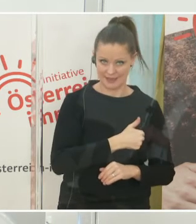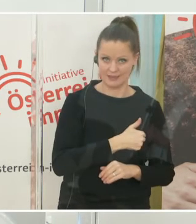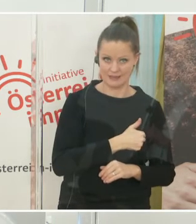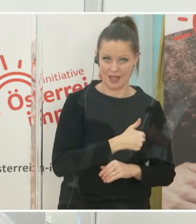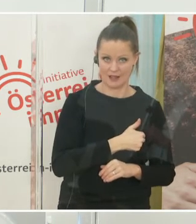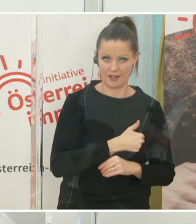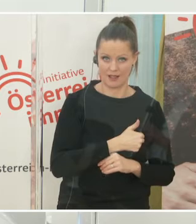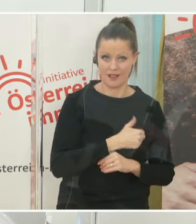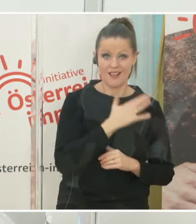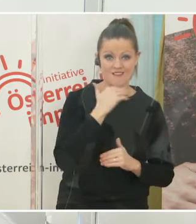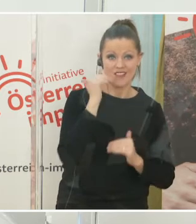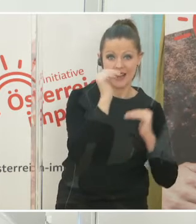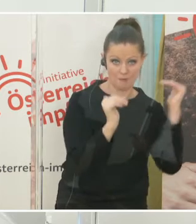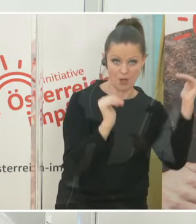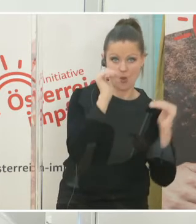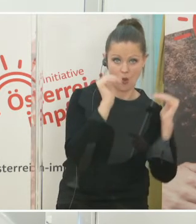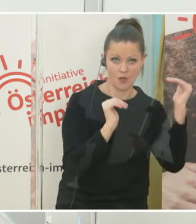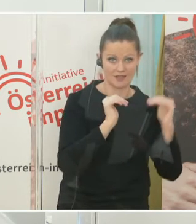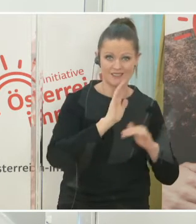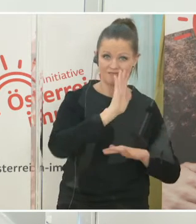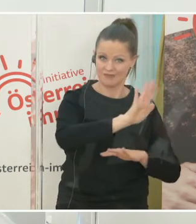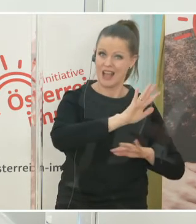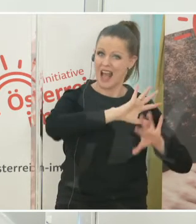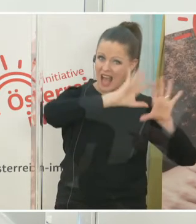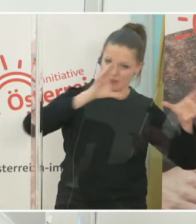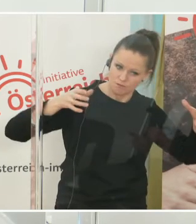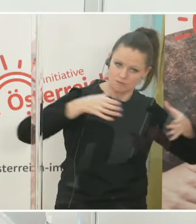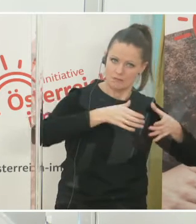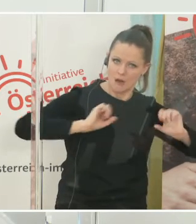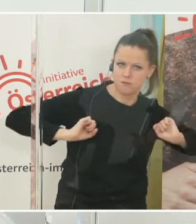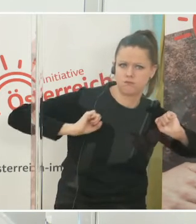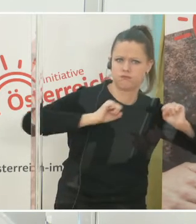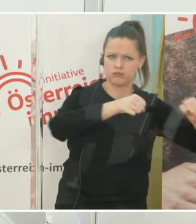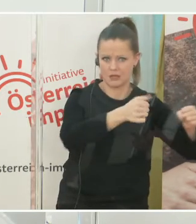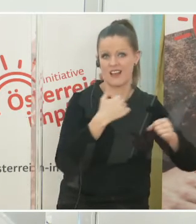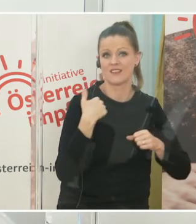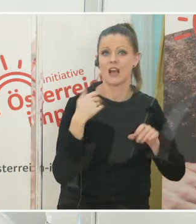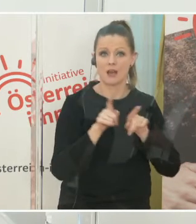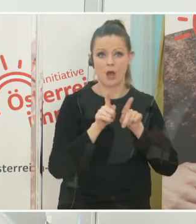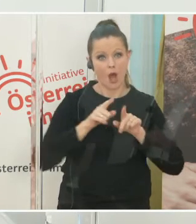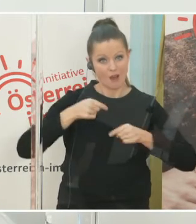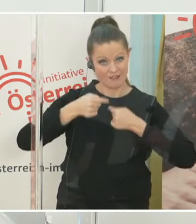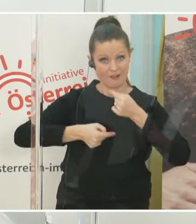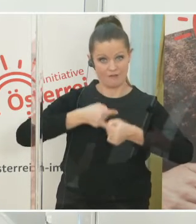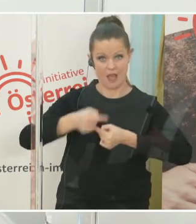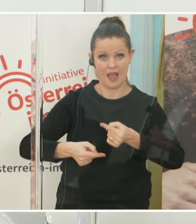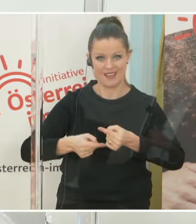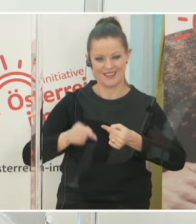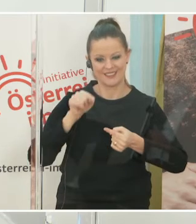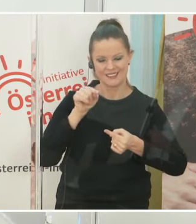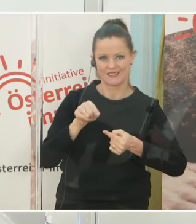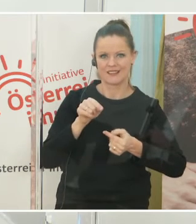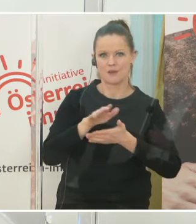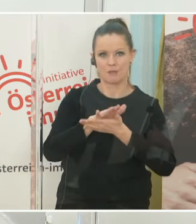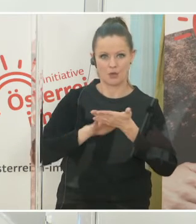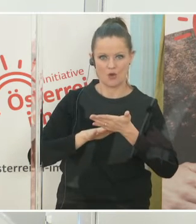Behörden ihre ganzen Kräfte konzentriert haben, aber auch das Verfahren begonnen wurden.